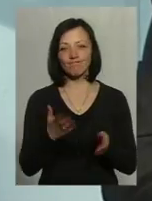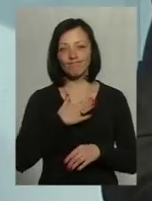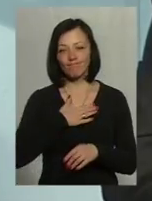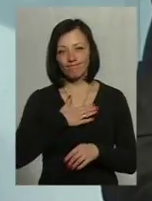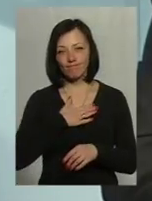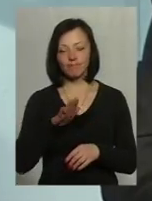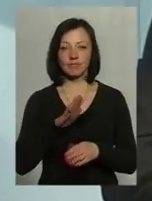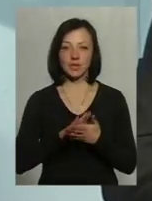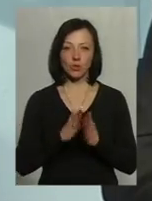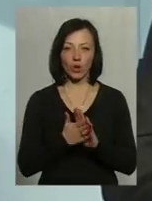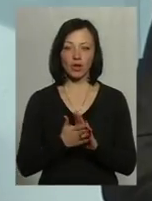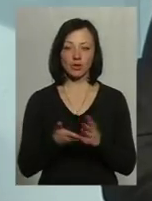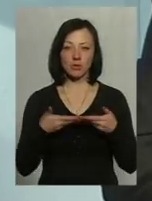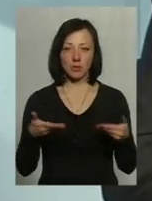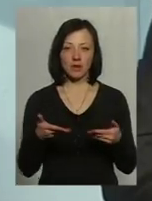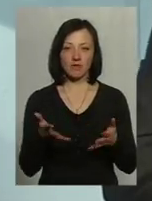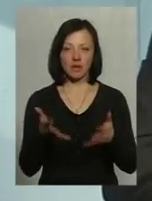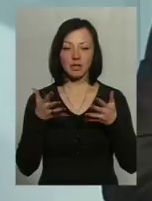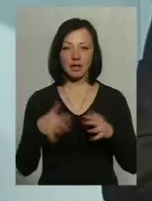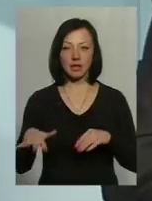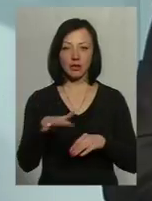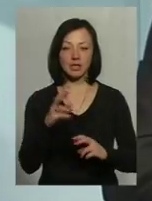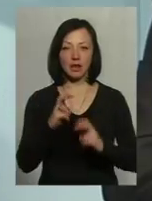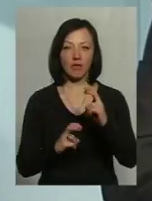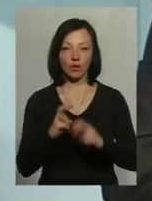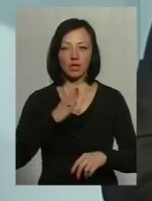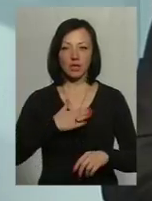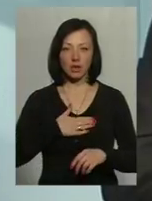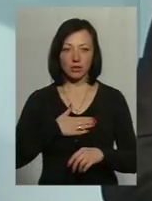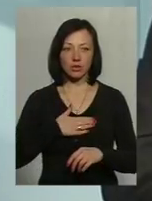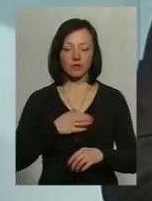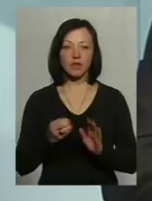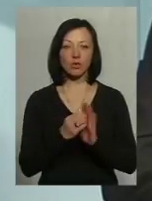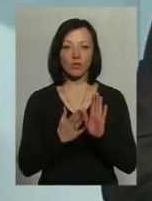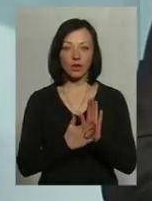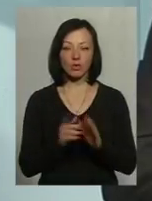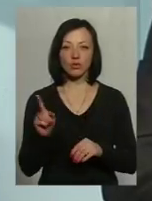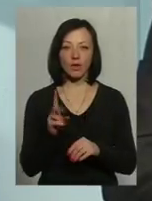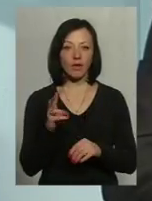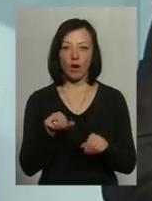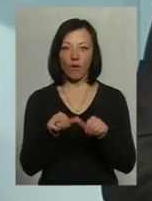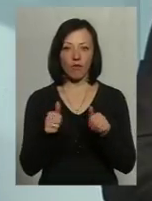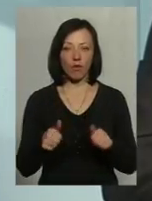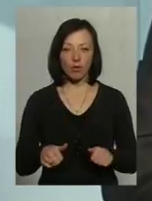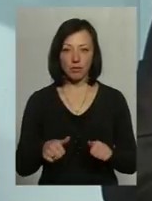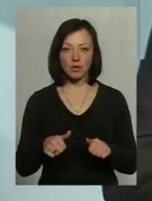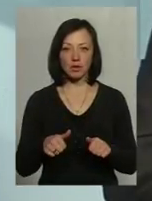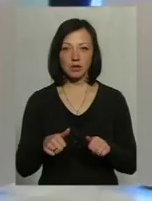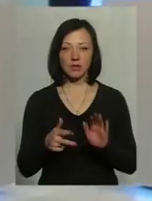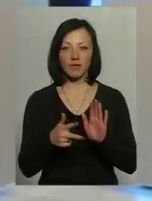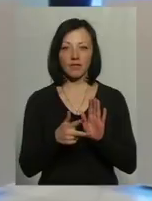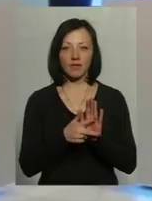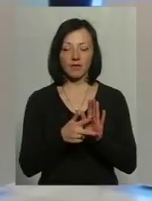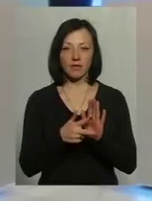ми встановили на території завода. Одного із наших заводів встановили, що практично не оформлені у восьми